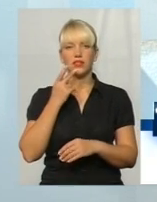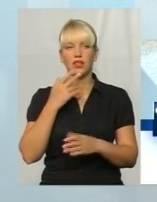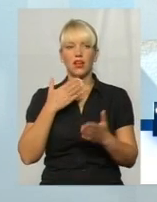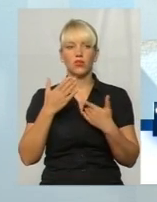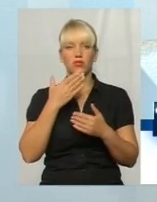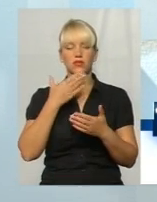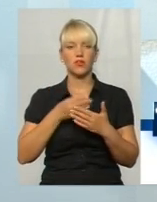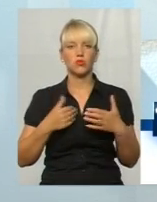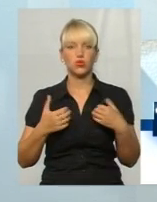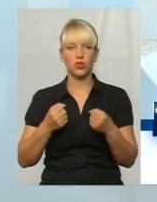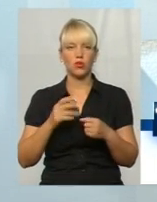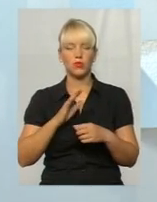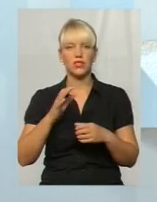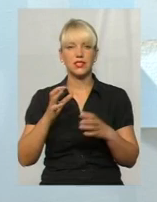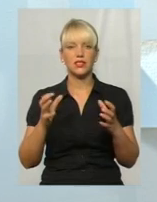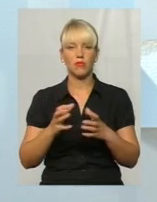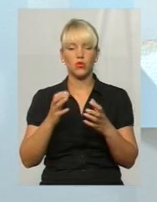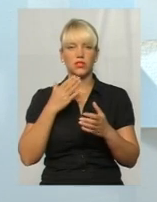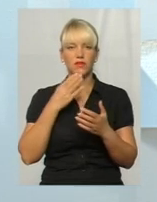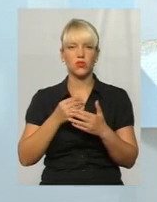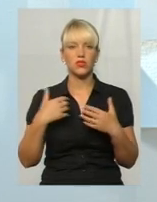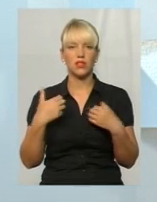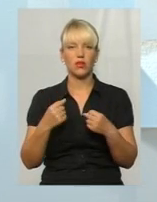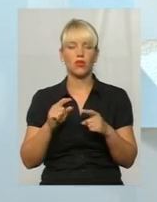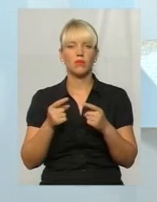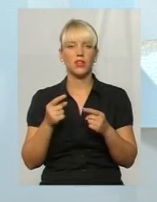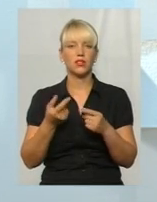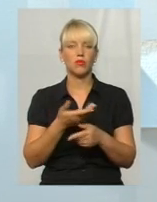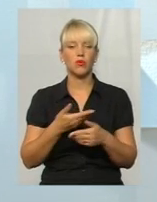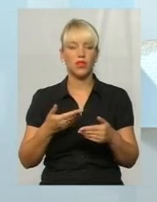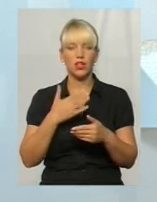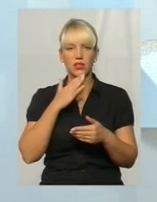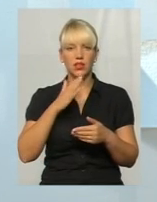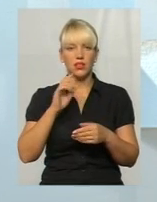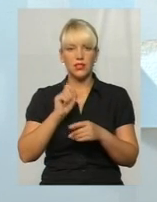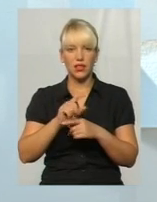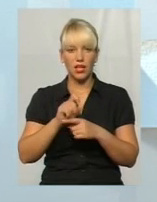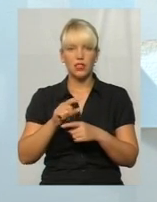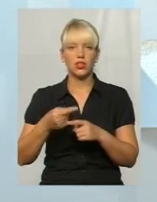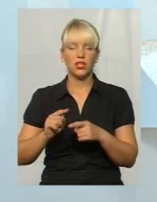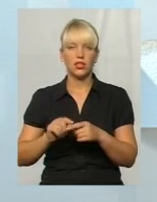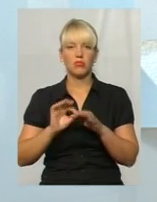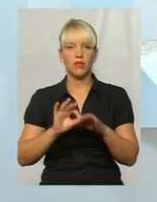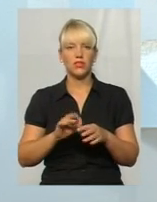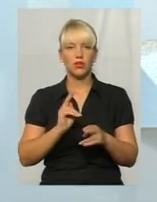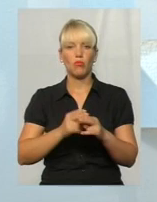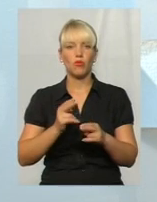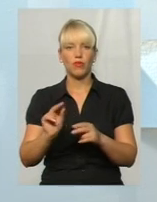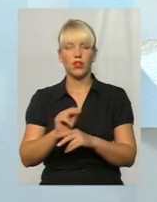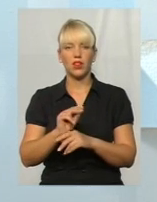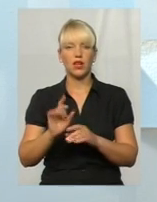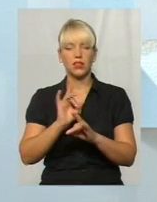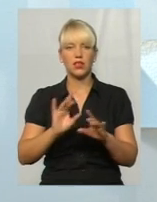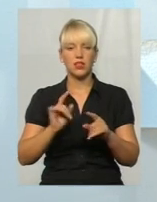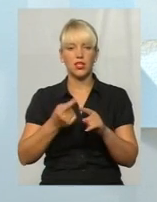своєму здоров'ю, заботиться о своєму здоров'ю. Ну, тому наша задача все-таки проводити профилактику, наша задача рассказывати цим